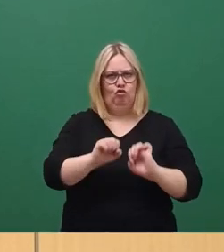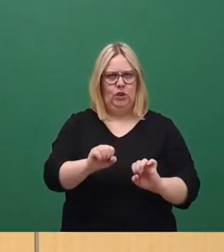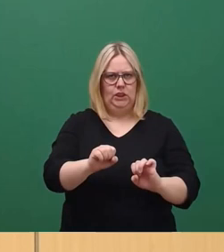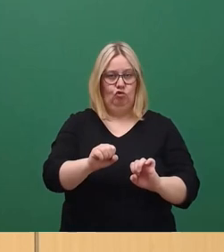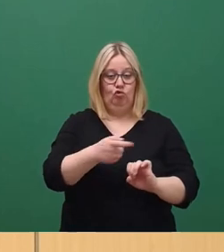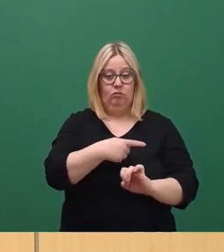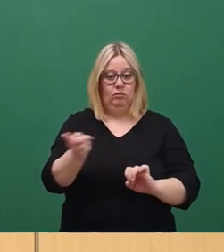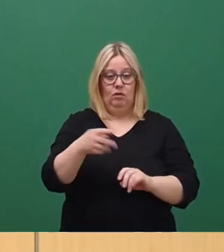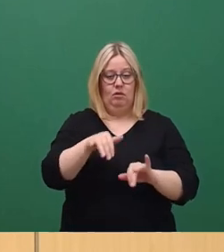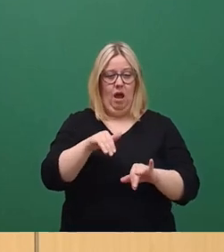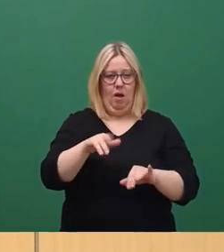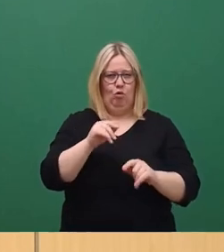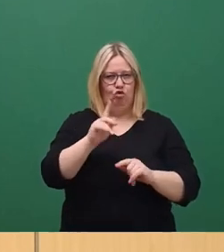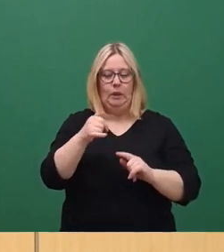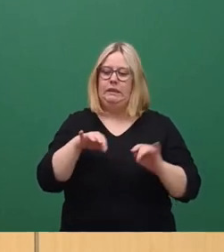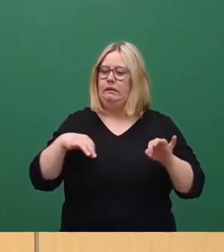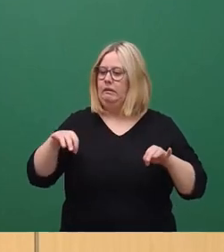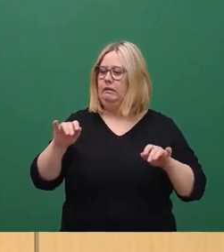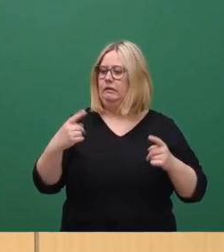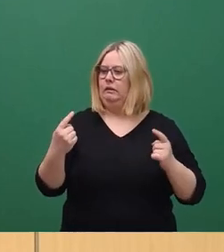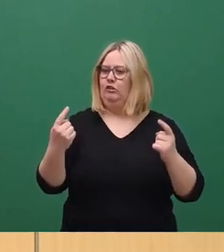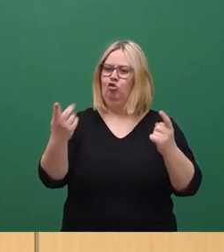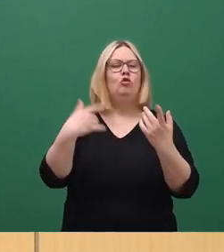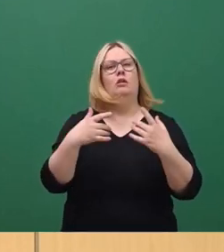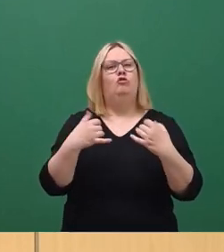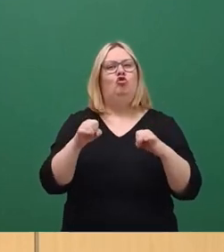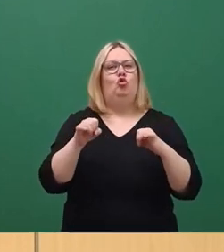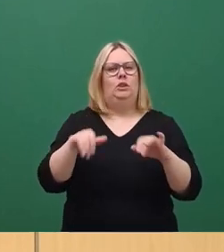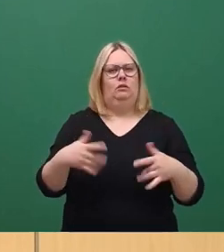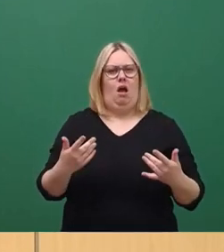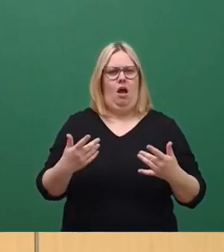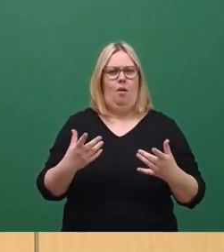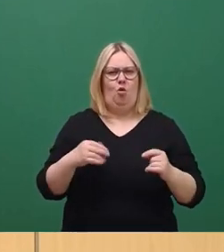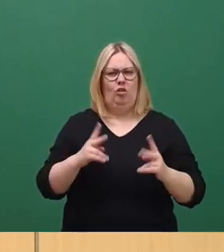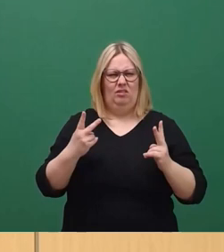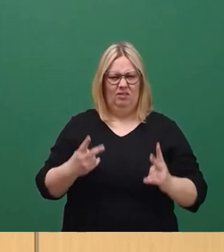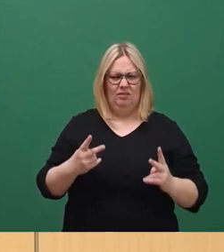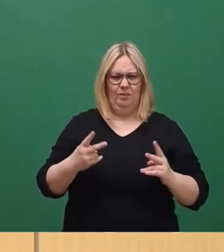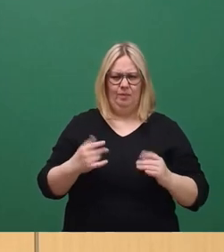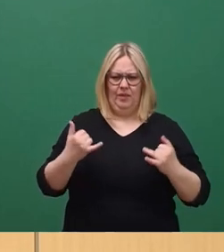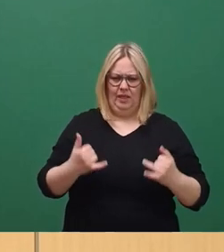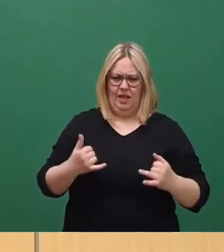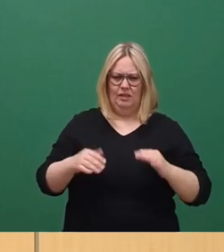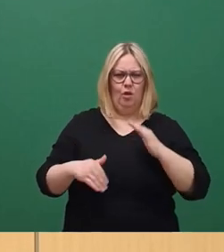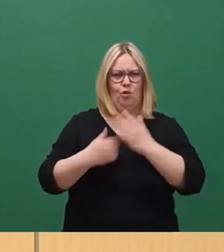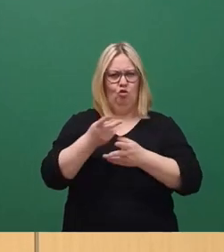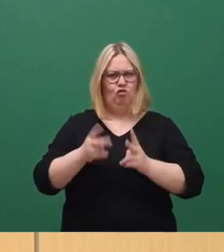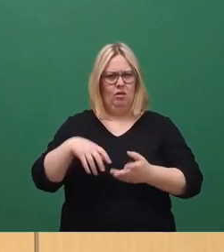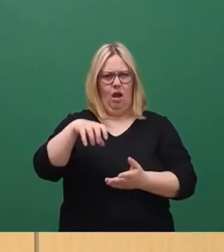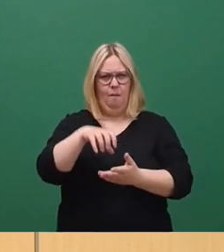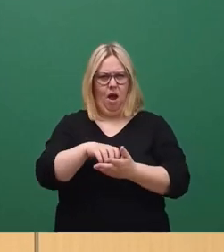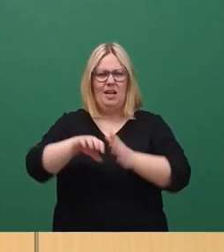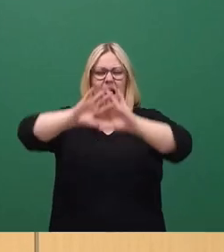werfen diese Objekte schon für sich so viel Umgebungsschutz, dass die Unterschutzstellung des Neustädter Marktes als